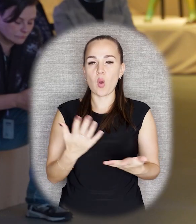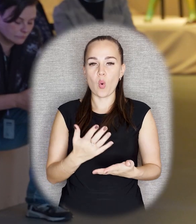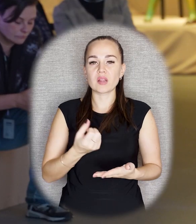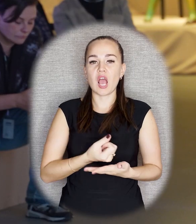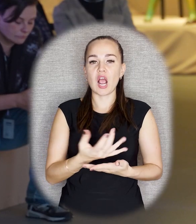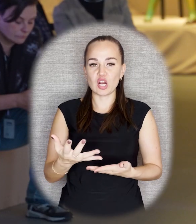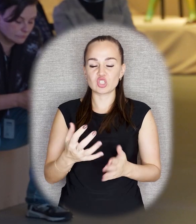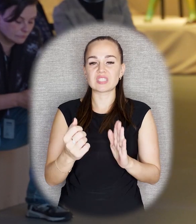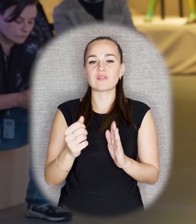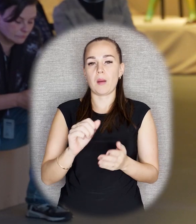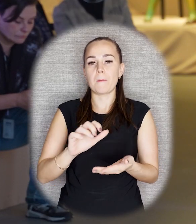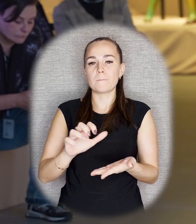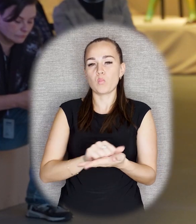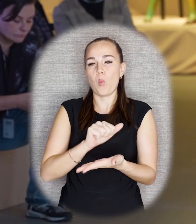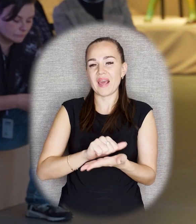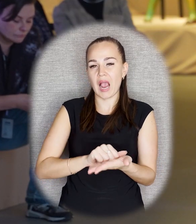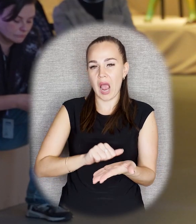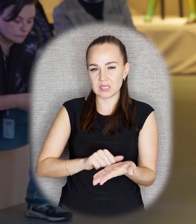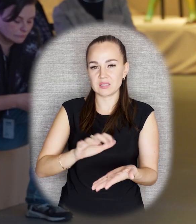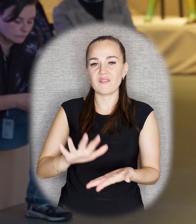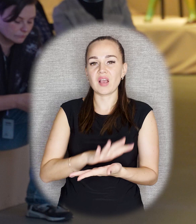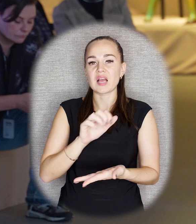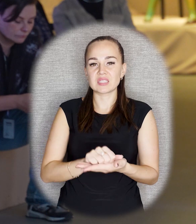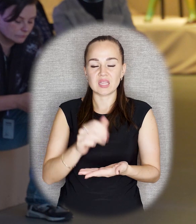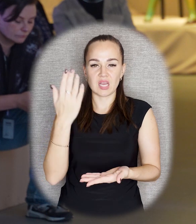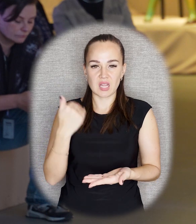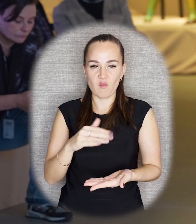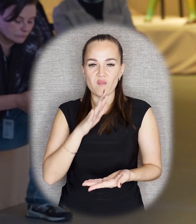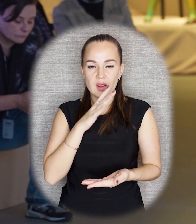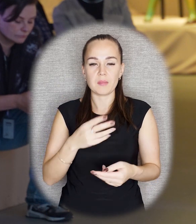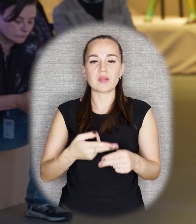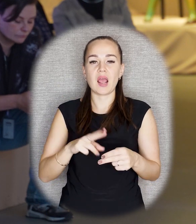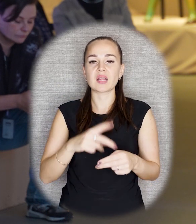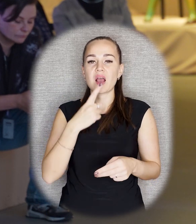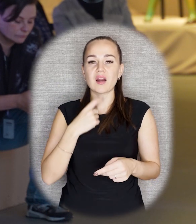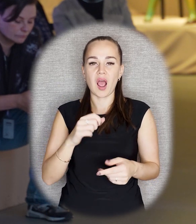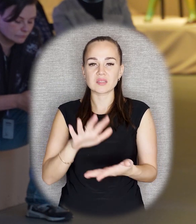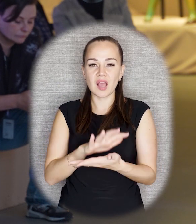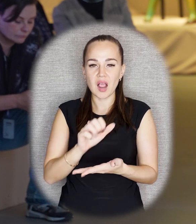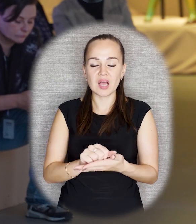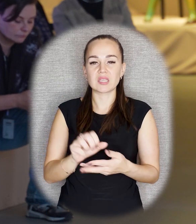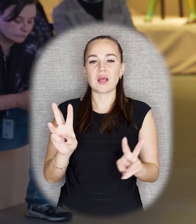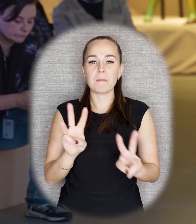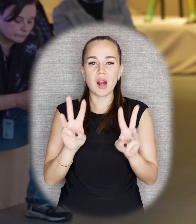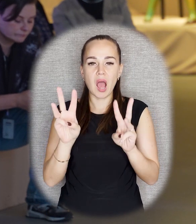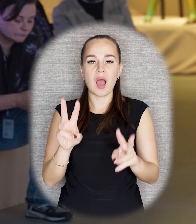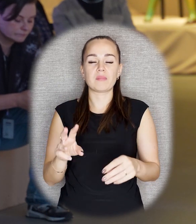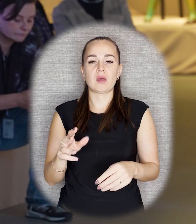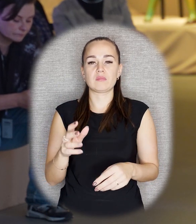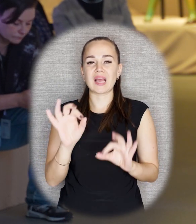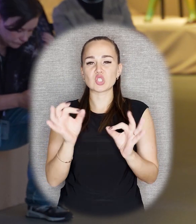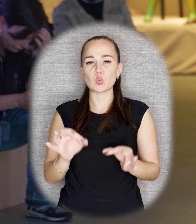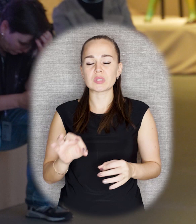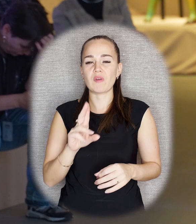публикаций в газетах того времени. Это «Красная газета», «Пламя», «Искусство коммуны»,